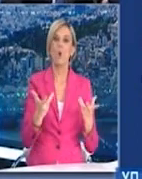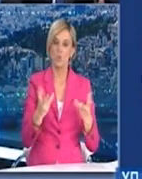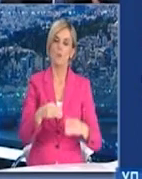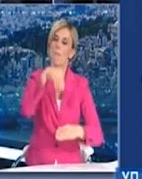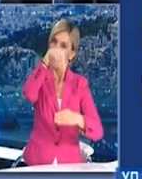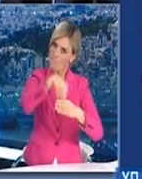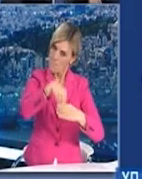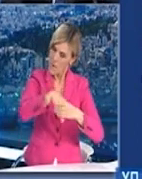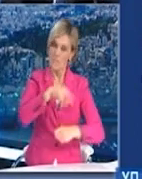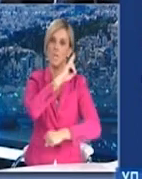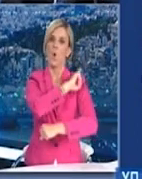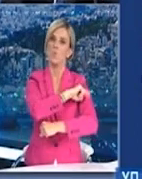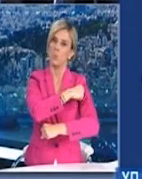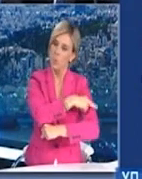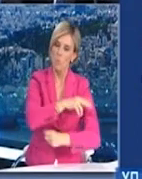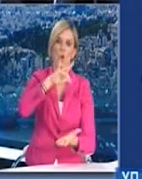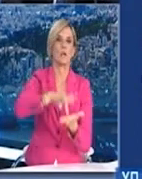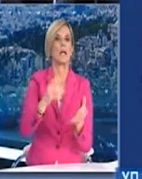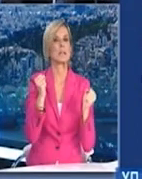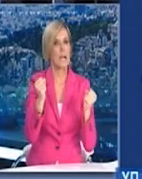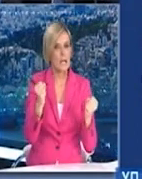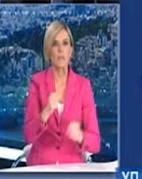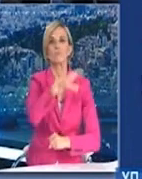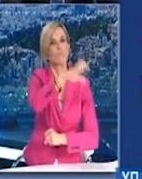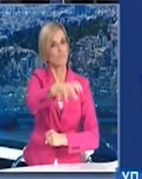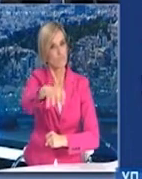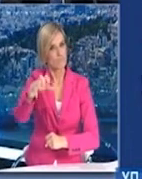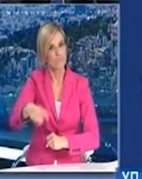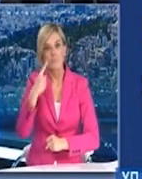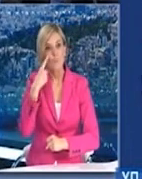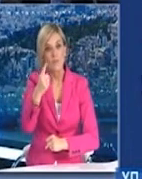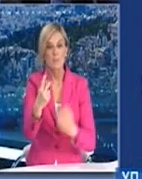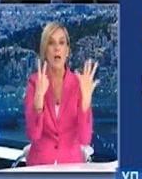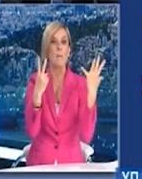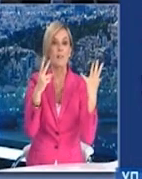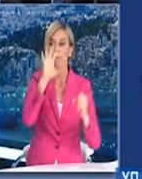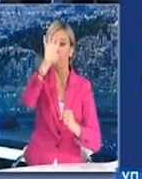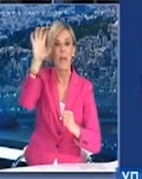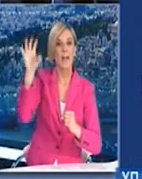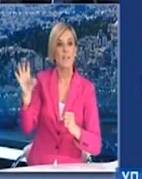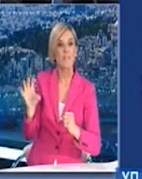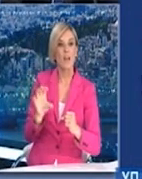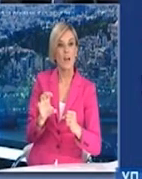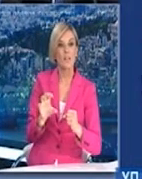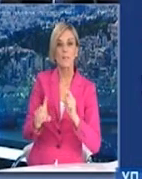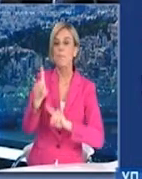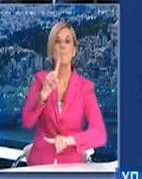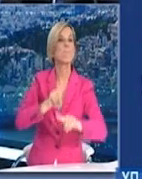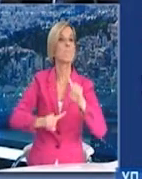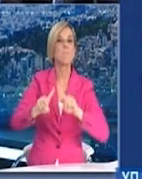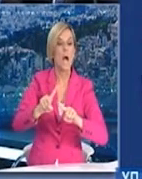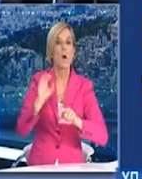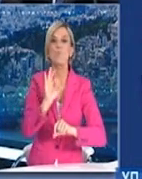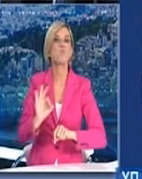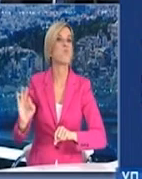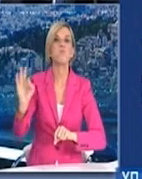Είναι σε νοσοκομεία, κέντρα υγείας και υγειονομικές δομές. Βλέπετε εδώ πέρα στις 7 υγειονομικές περιφέρειες. Ποια είναι αυτά και πόσα είναι αυτά